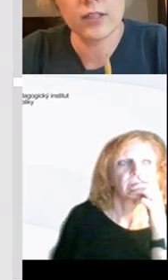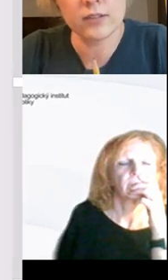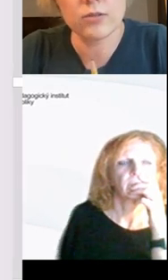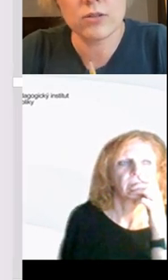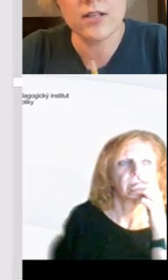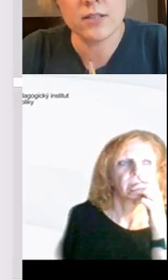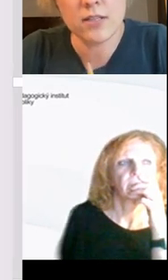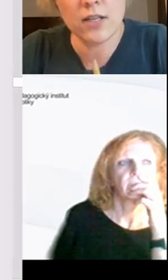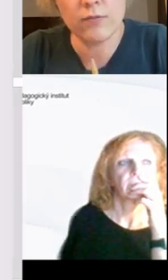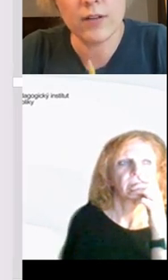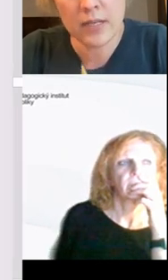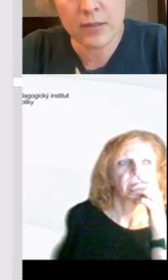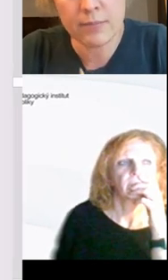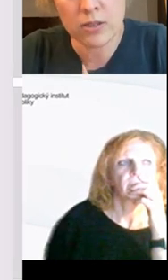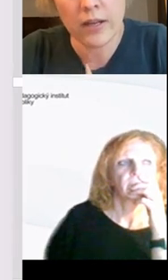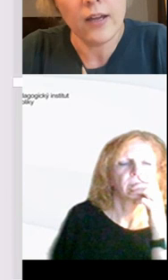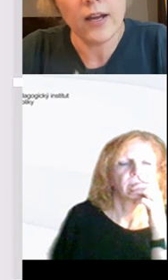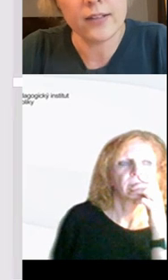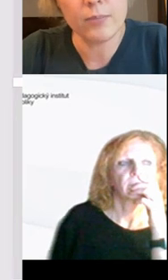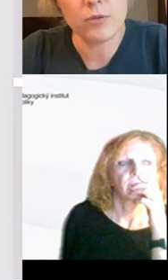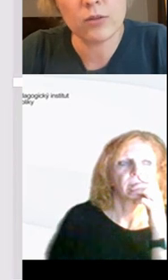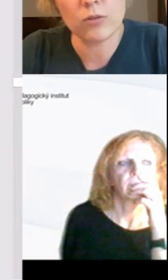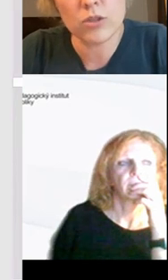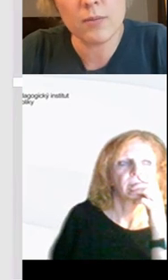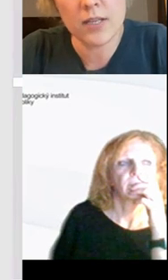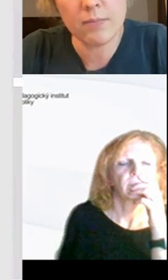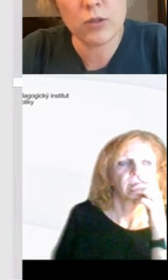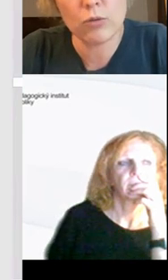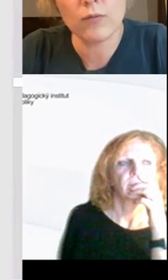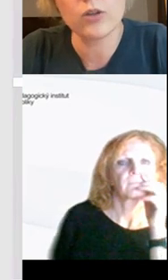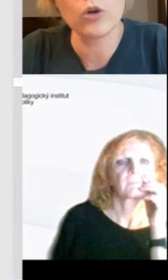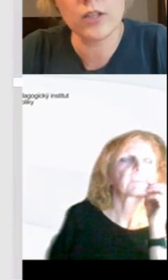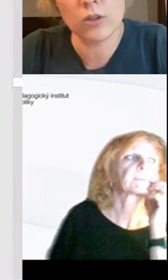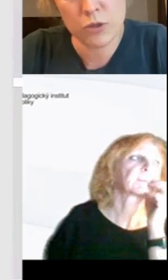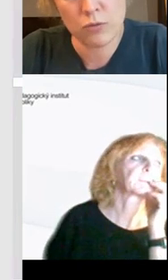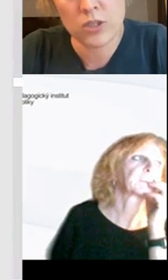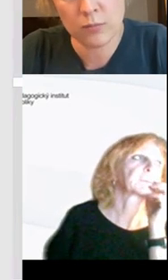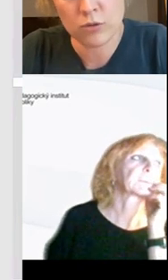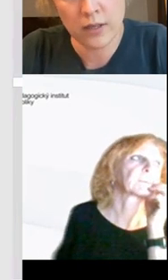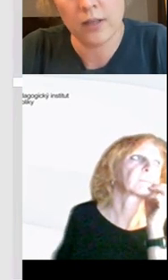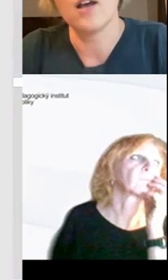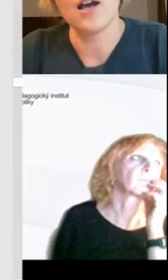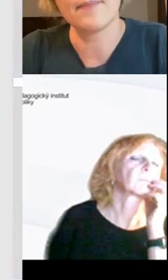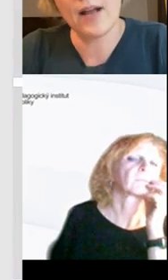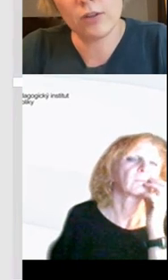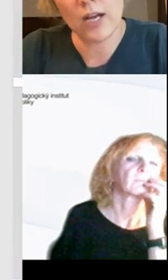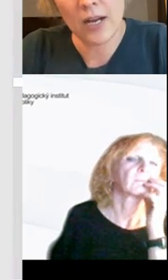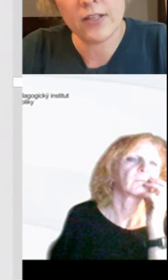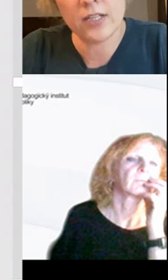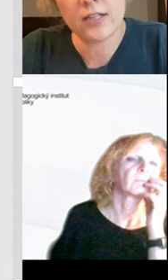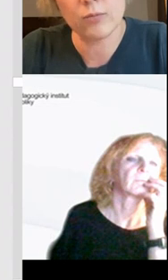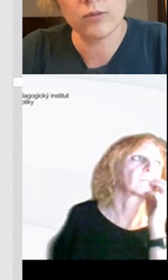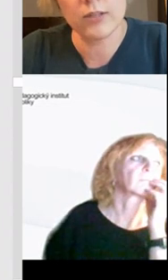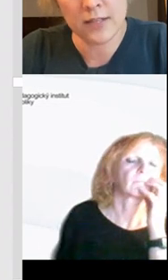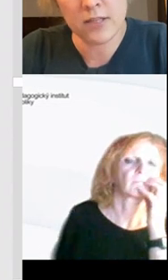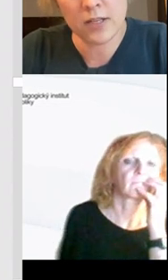tady u těch sociálních sítí je to velmi nebezpečné a tady je potřeba to s těmi dětmi diskutovat hodně dopředu, než se jim to stane. Právě